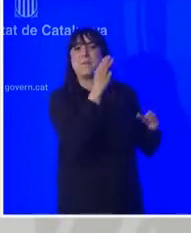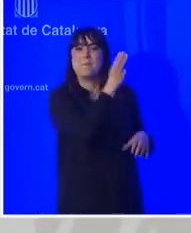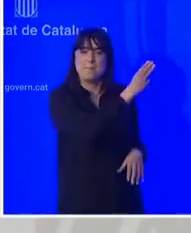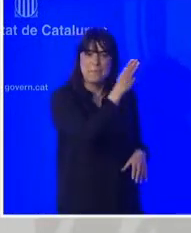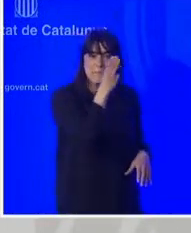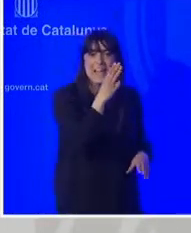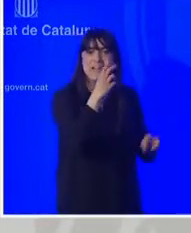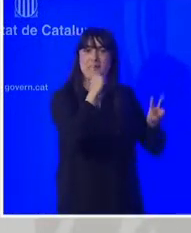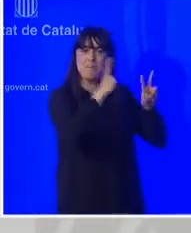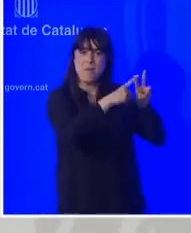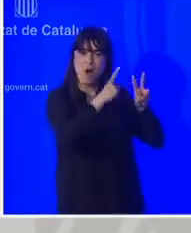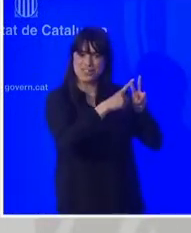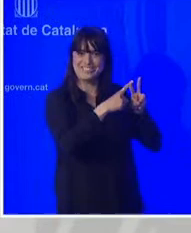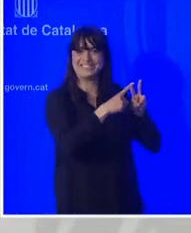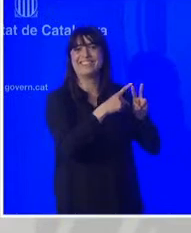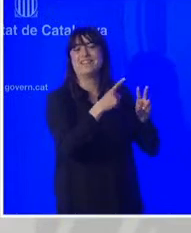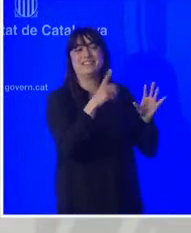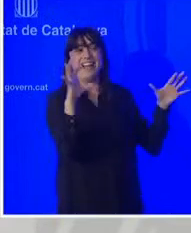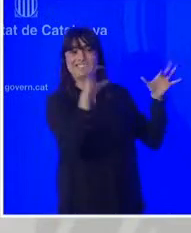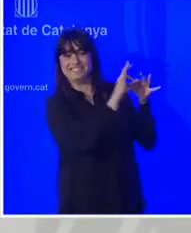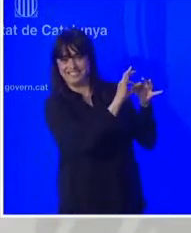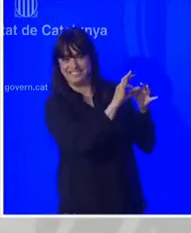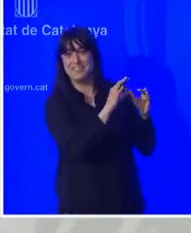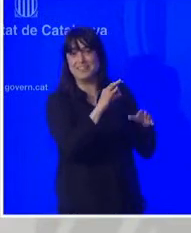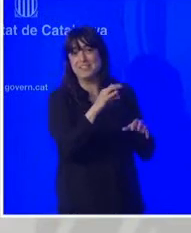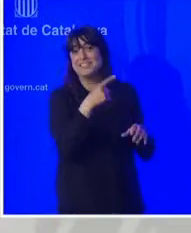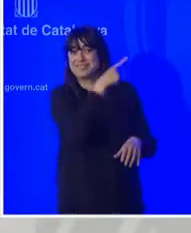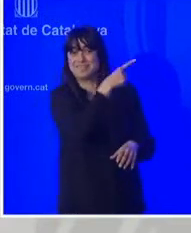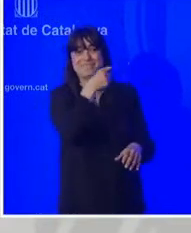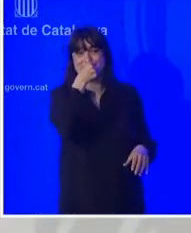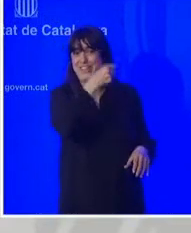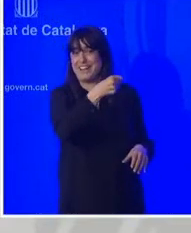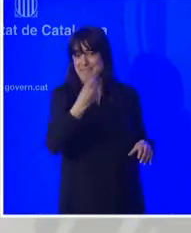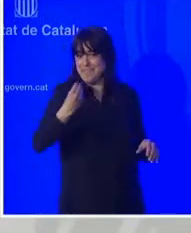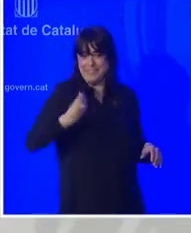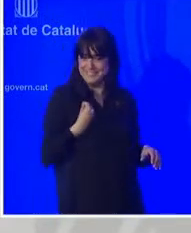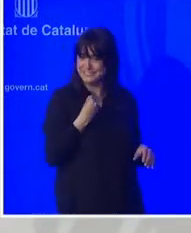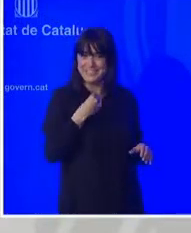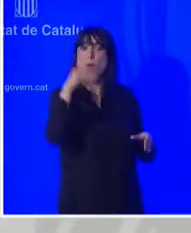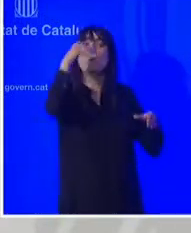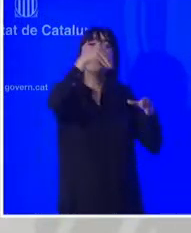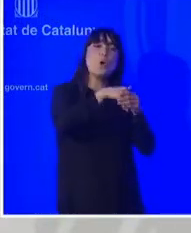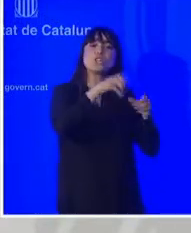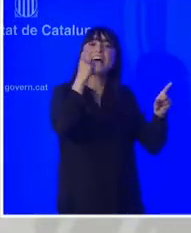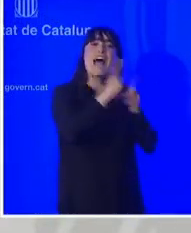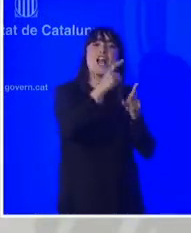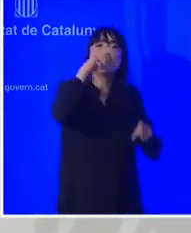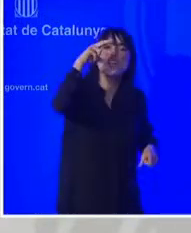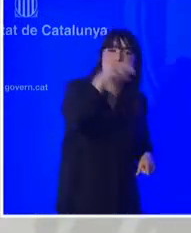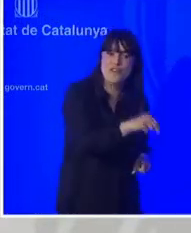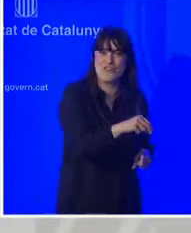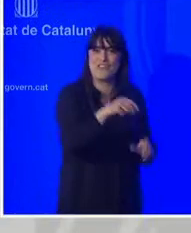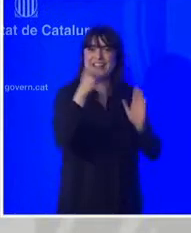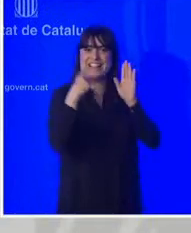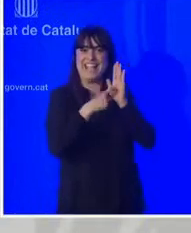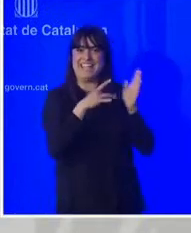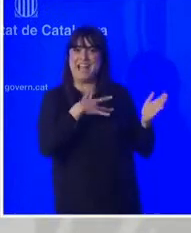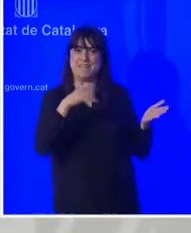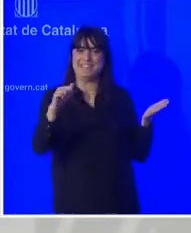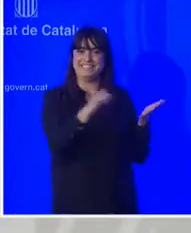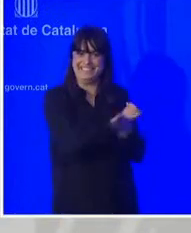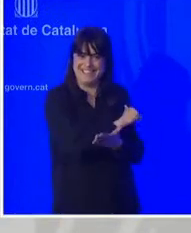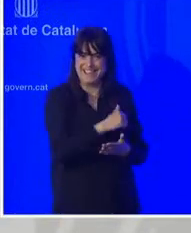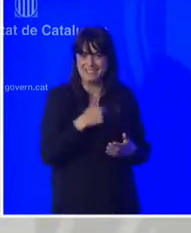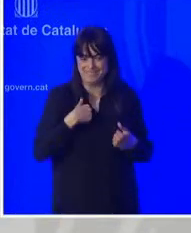populars i amb Vox per votar la no acceptació d'aquesta llei d'amnistia però aquí sí és una cosa és que no només suposen la